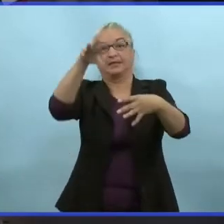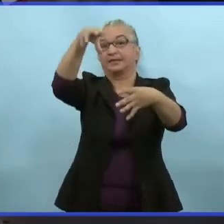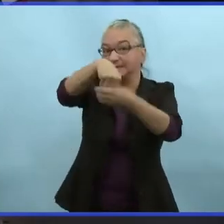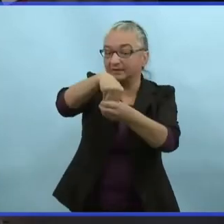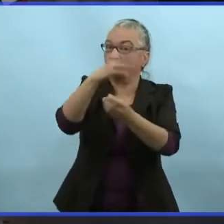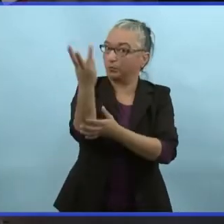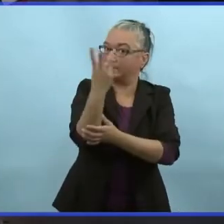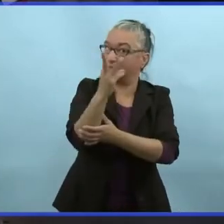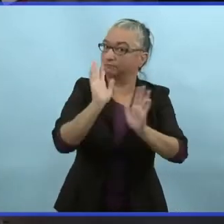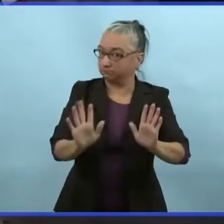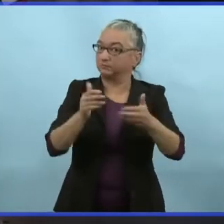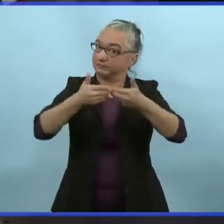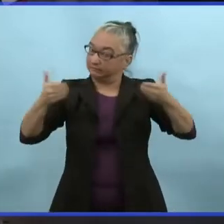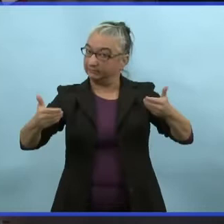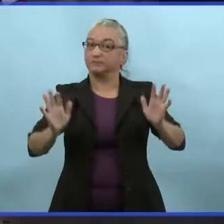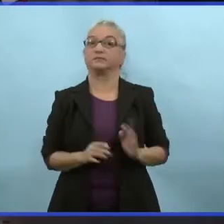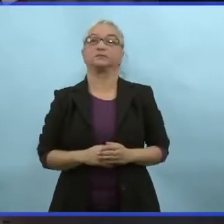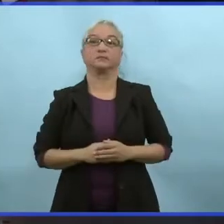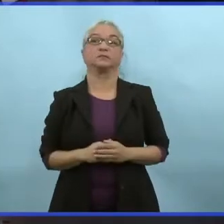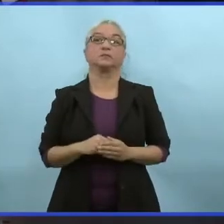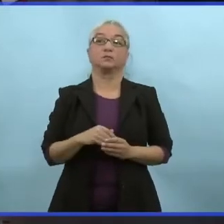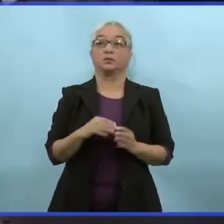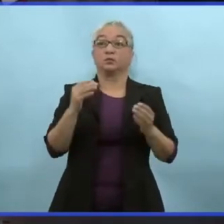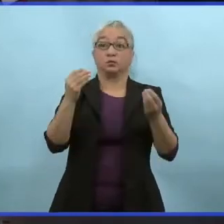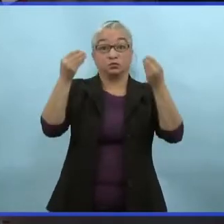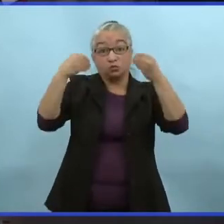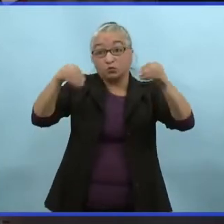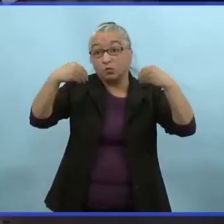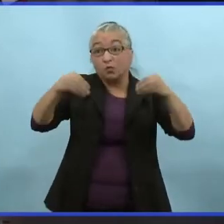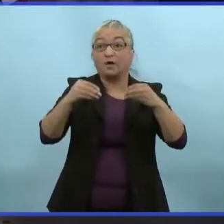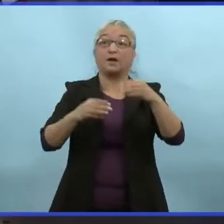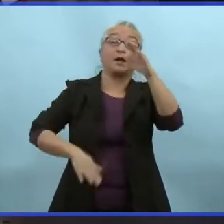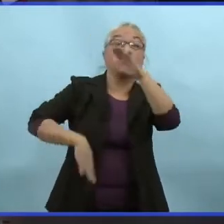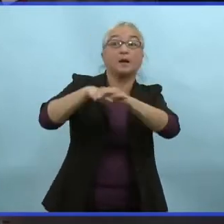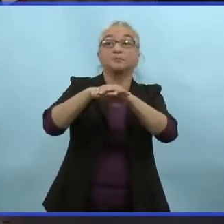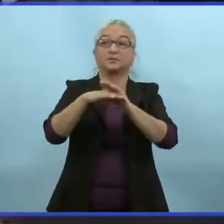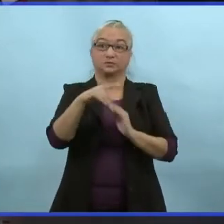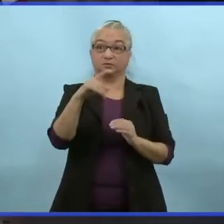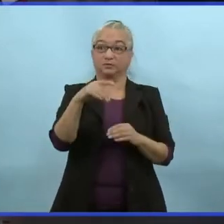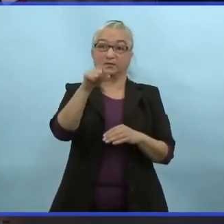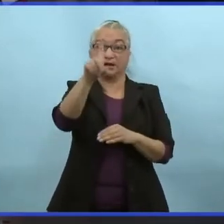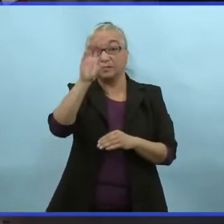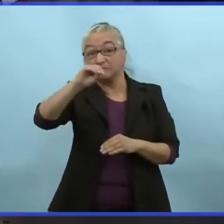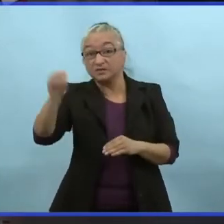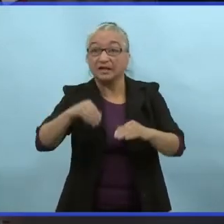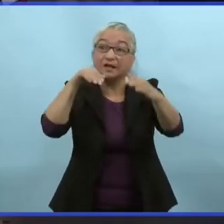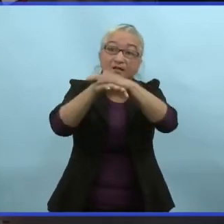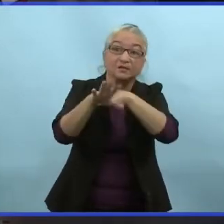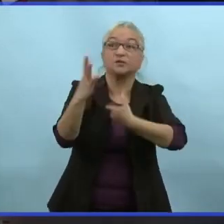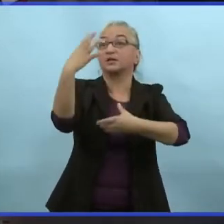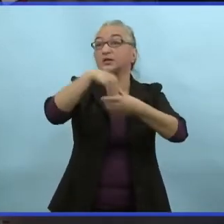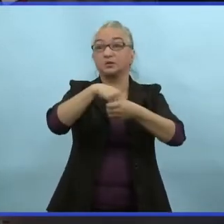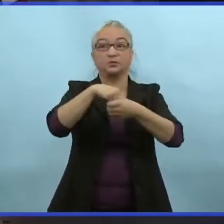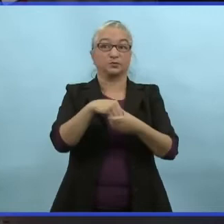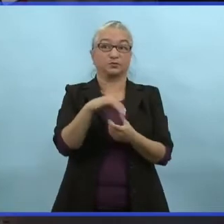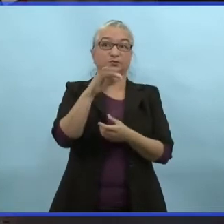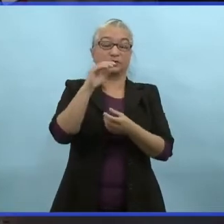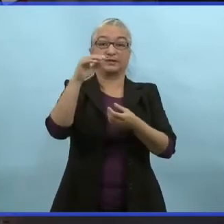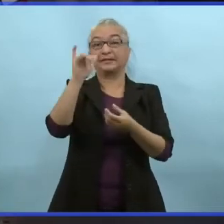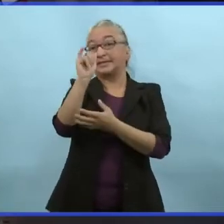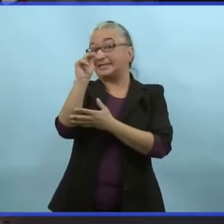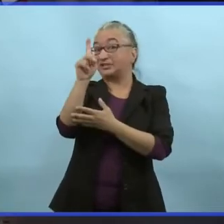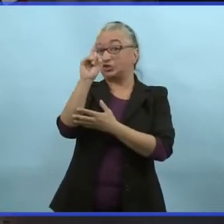Donc, la capacité dans les commerces est à 100% dans la région d'Entre-les-Lagues, la région du Nord, Prairie Mountain et